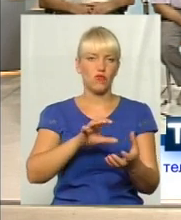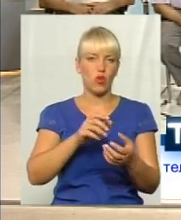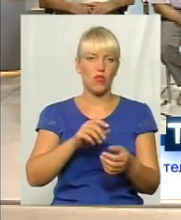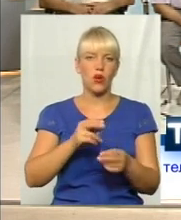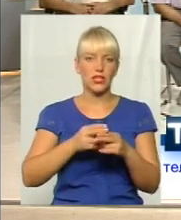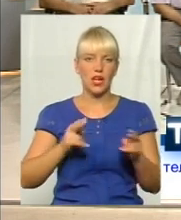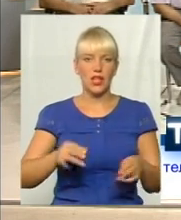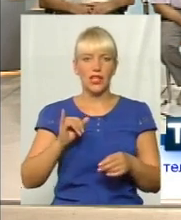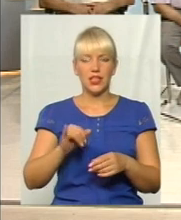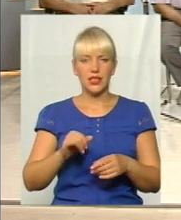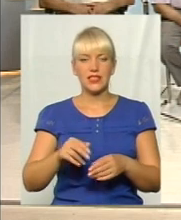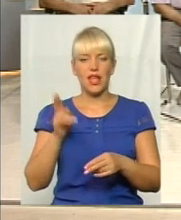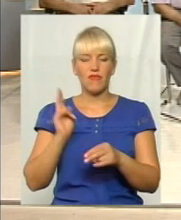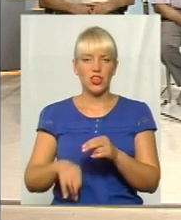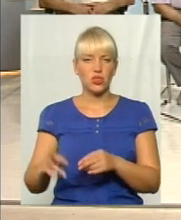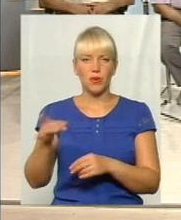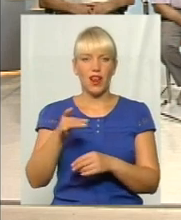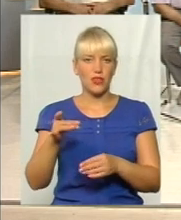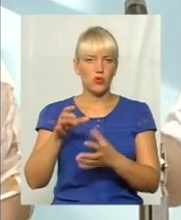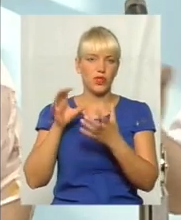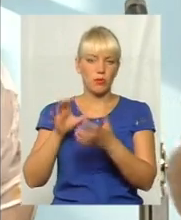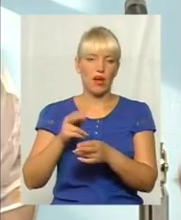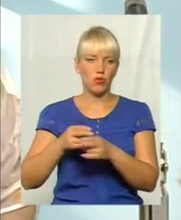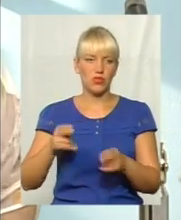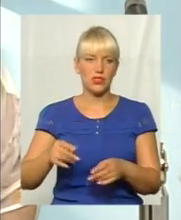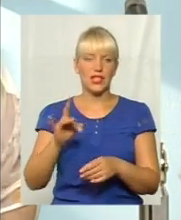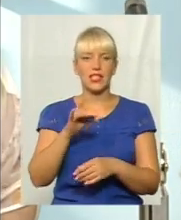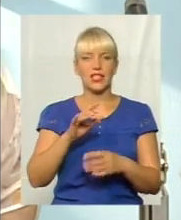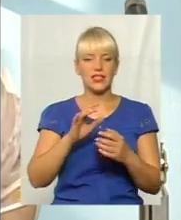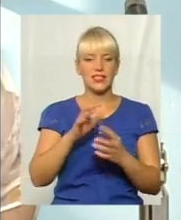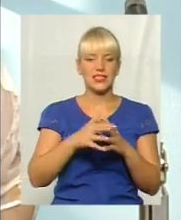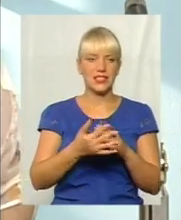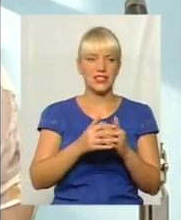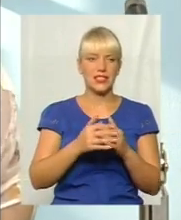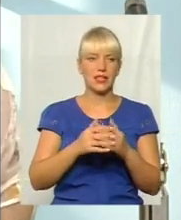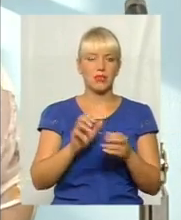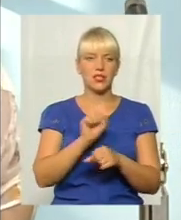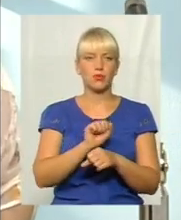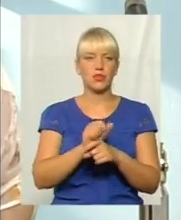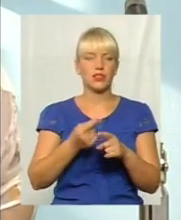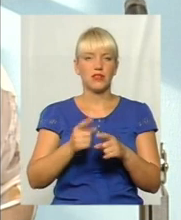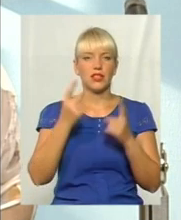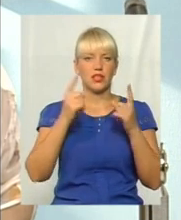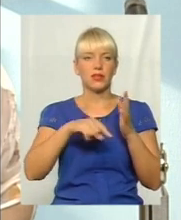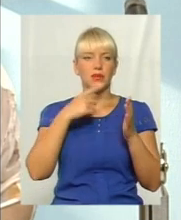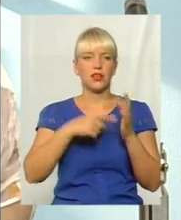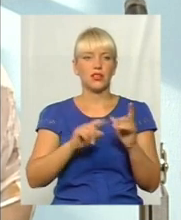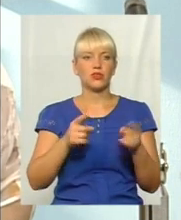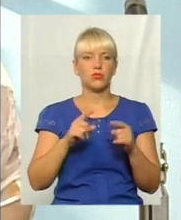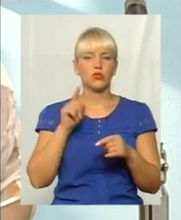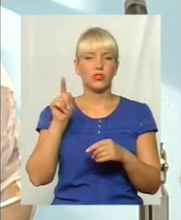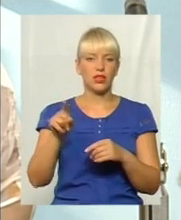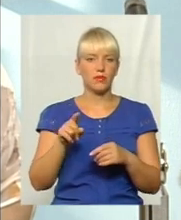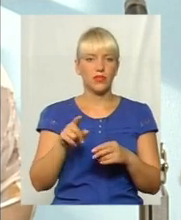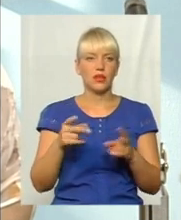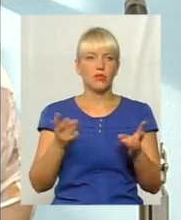завершуючи районними і сільськими зупинками. Це є велике питання, тому що там, скоріше за